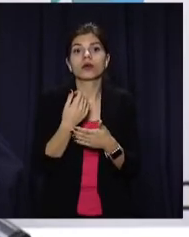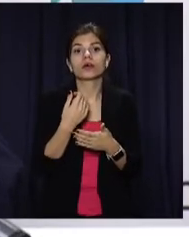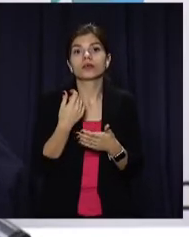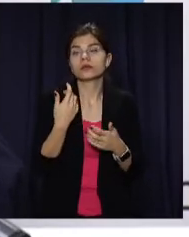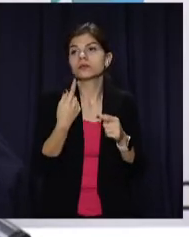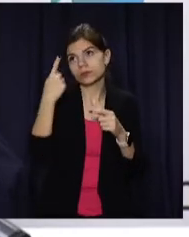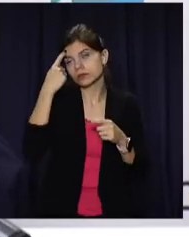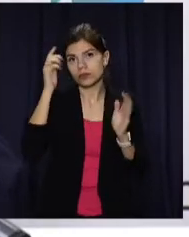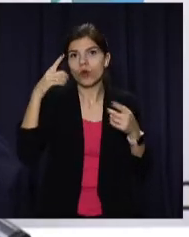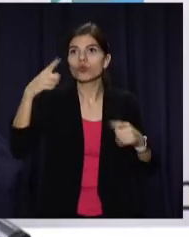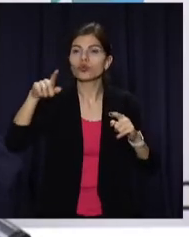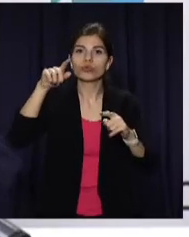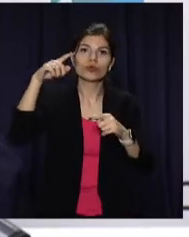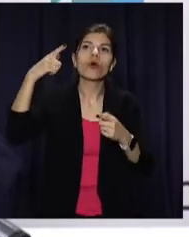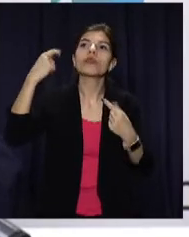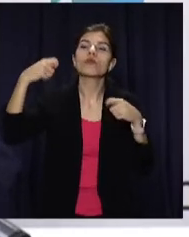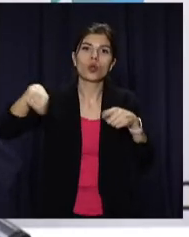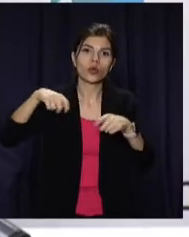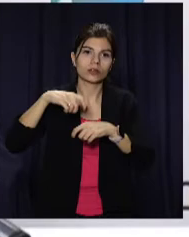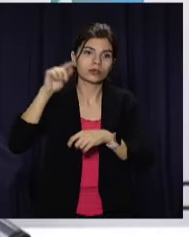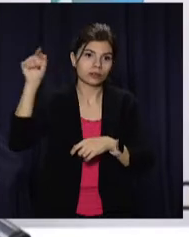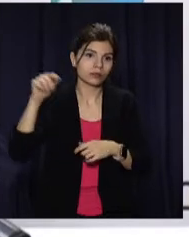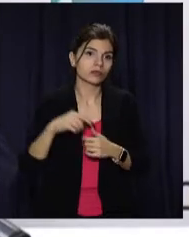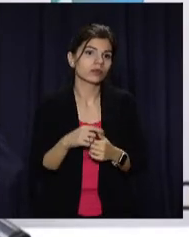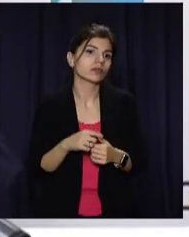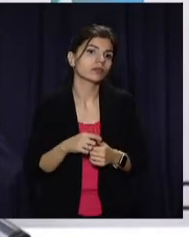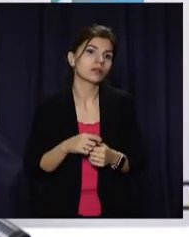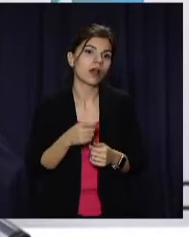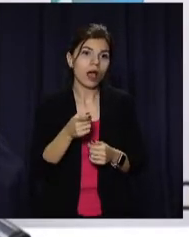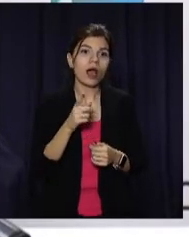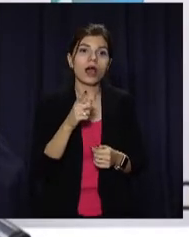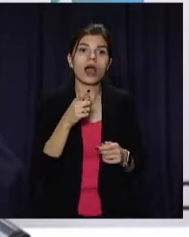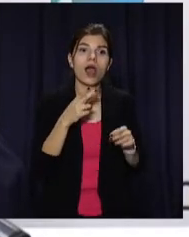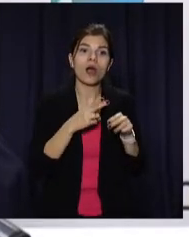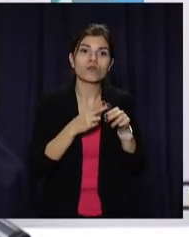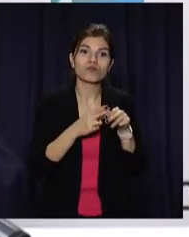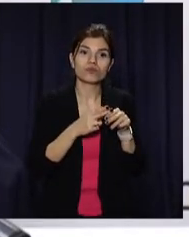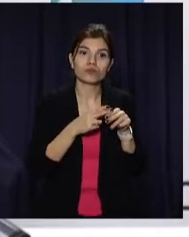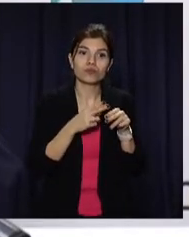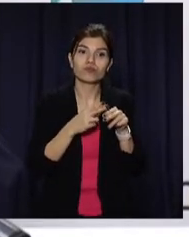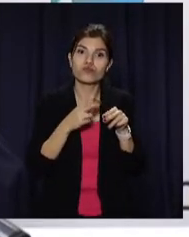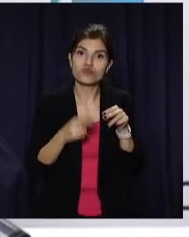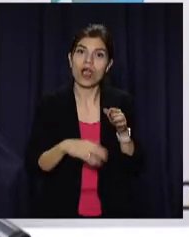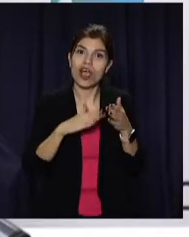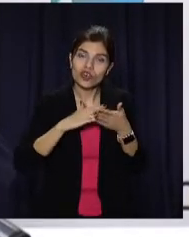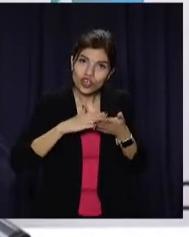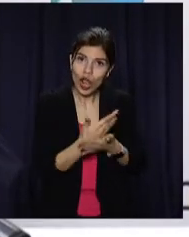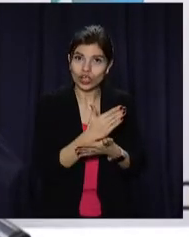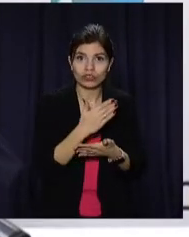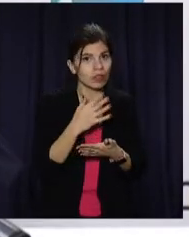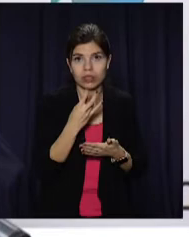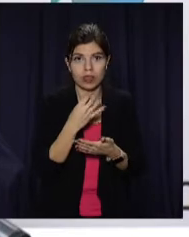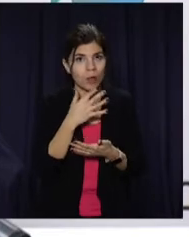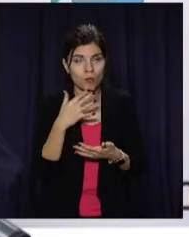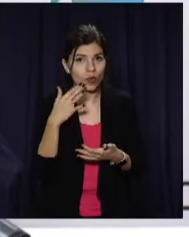ж ситуація. До ранньої картоплі треба дуже багато часу, щоб прийшло, а якісної картоплі не дуже так багато.